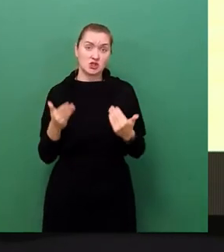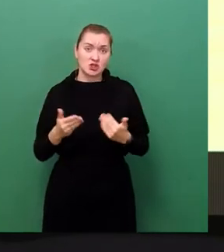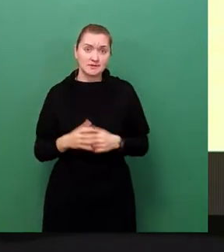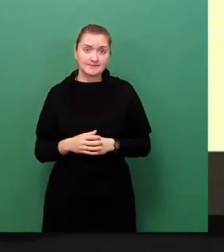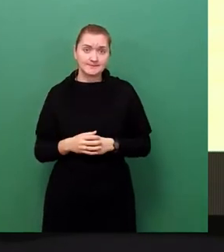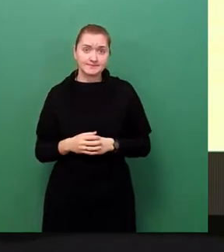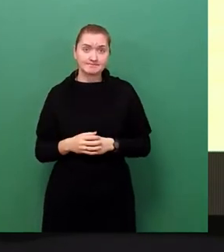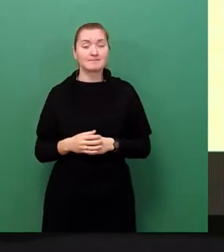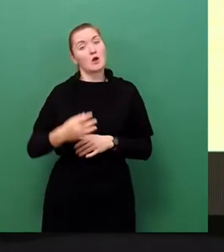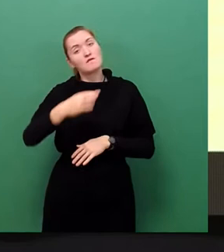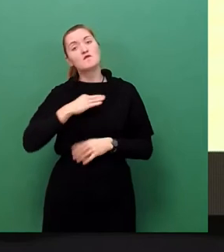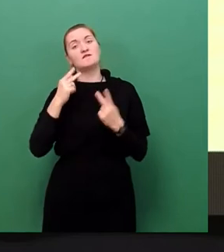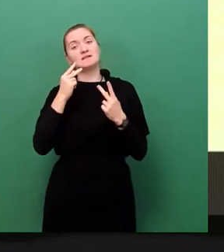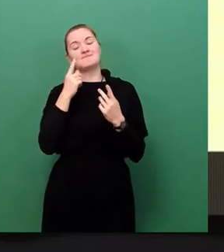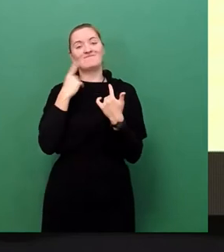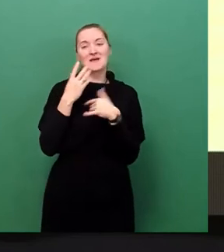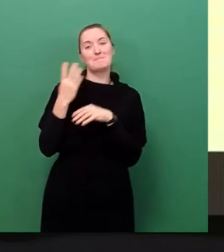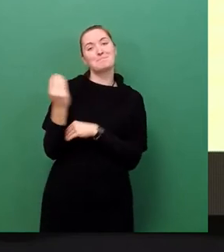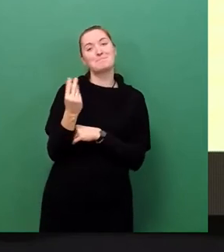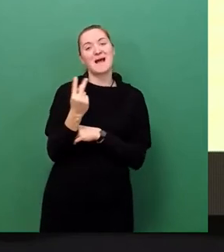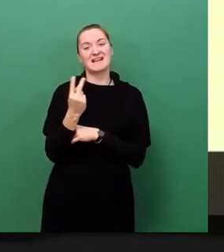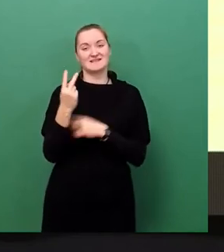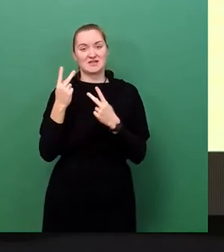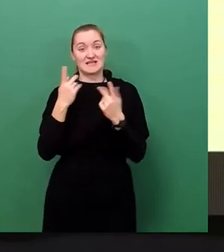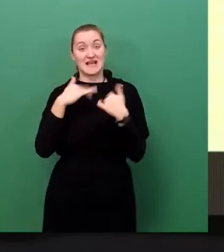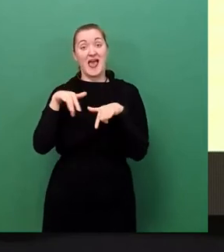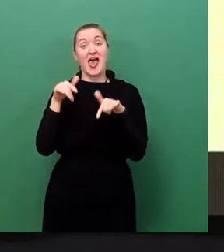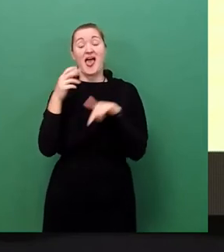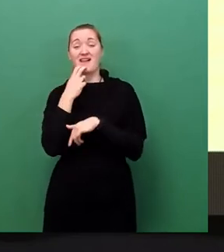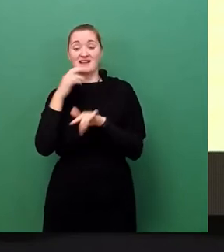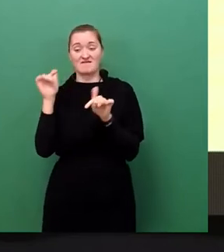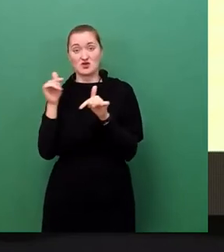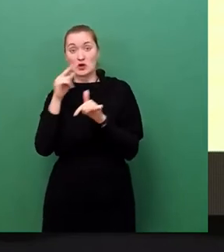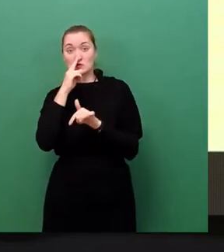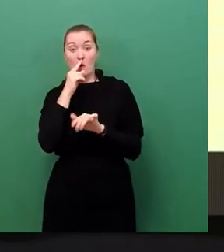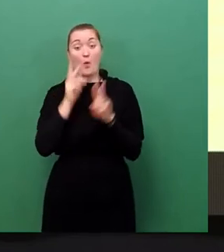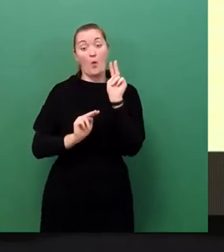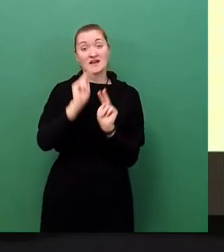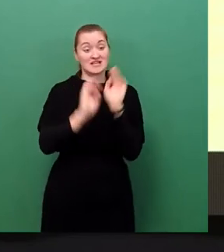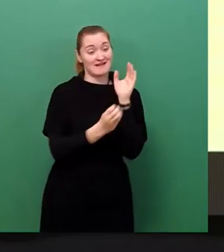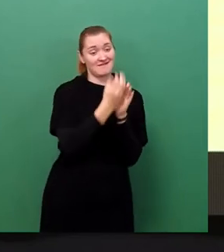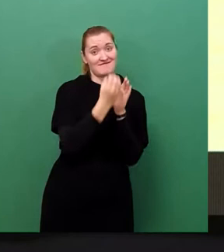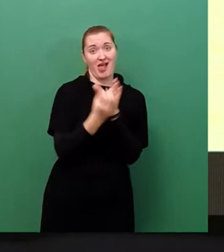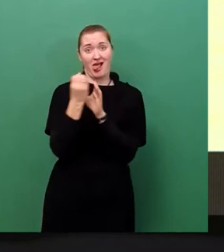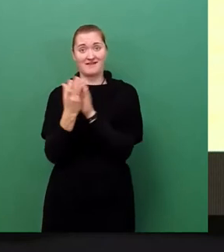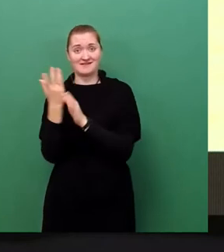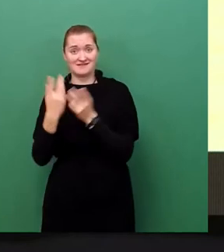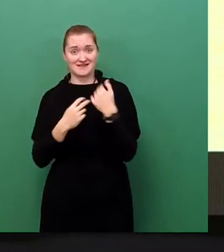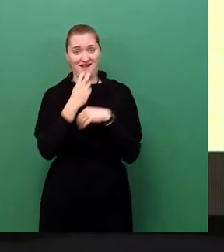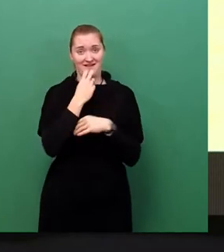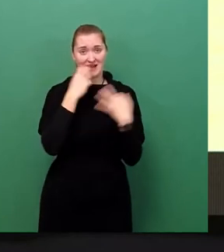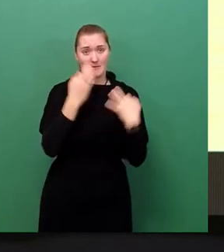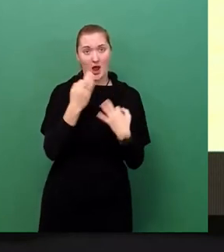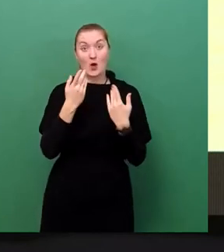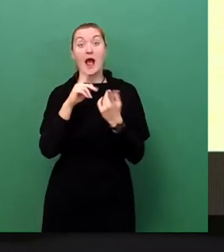macht Sicherheit in der Energieversorgung aus heutiger Sicht nur mit einer vernünftigen Mischung verschiedener Energiequellen. Energiequellen, die vor allen Dingen